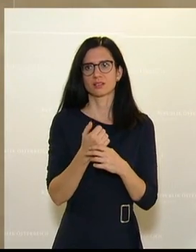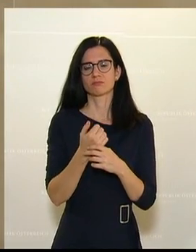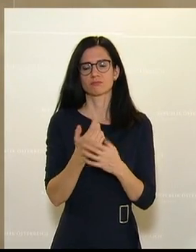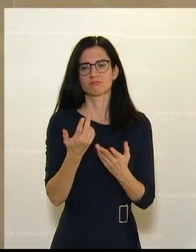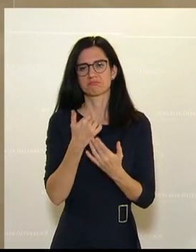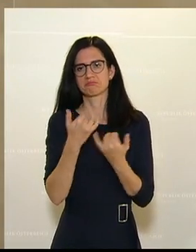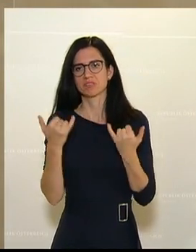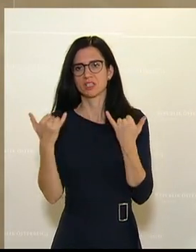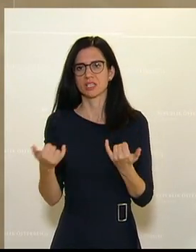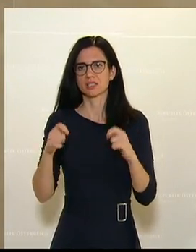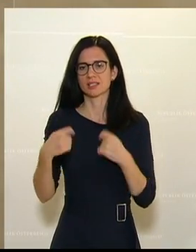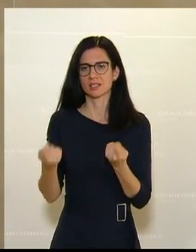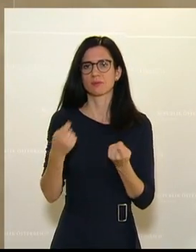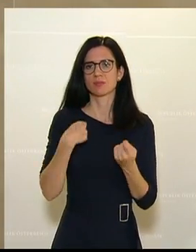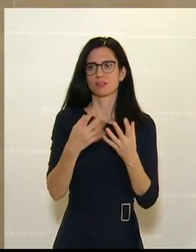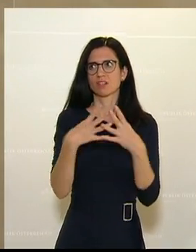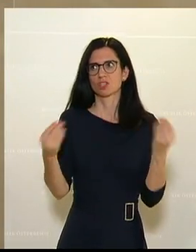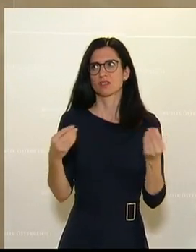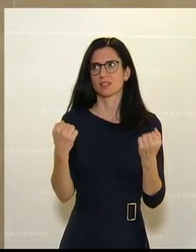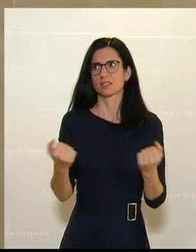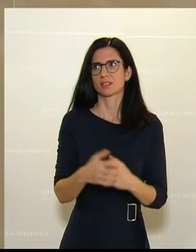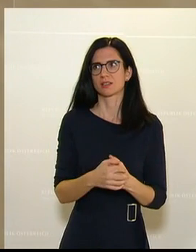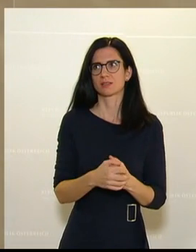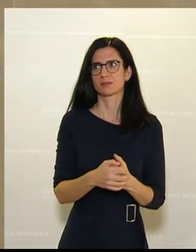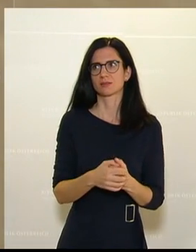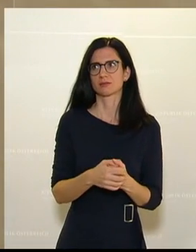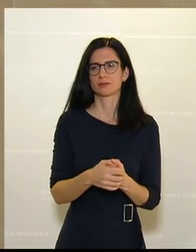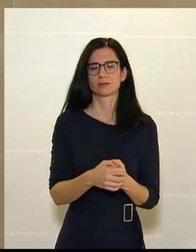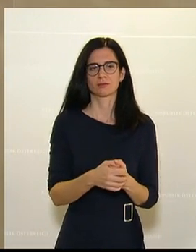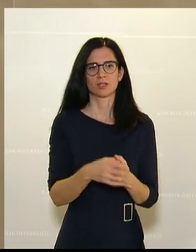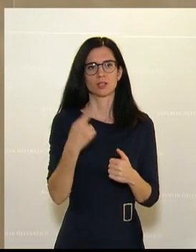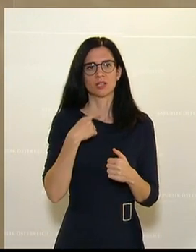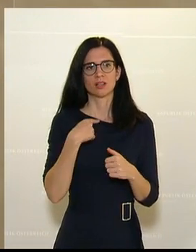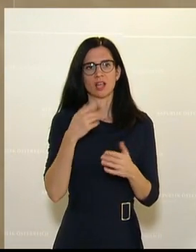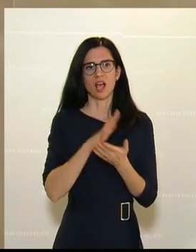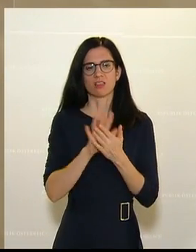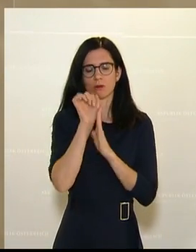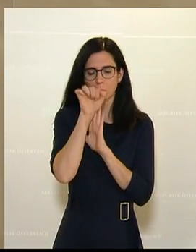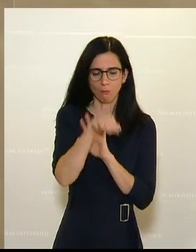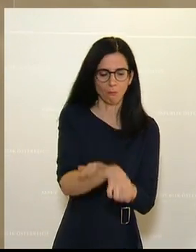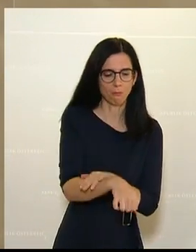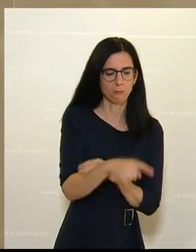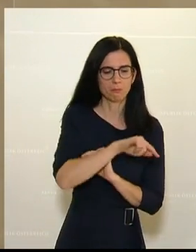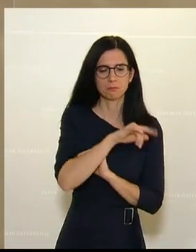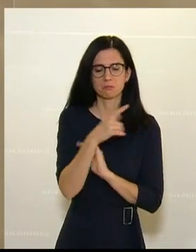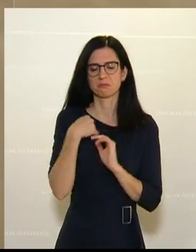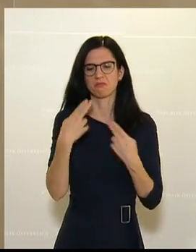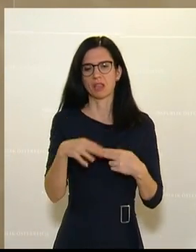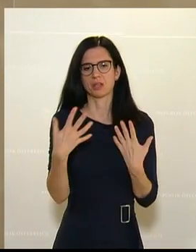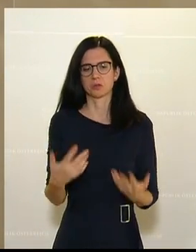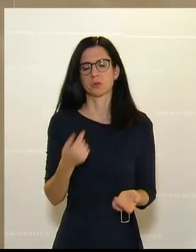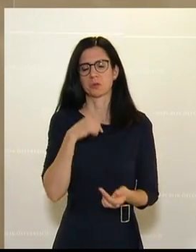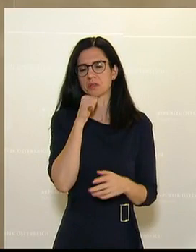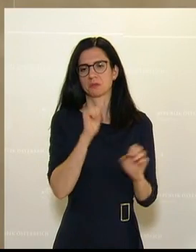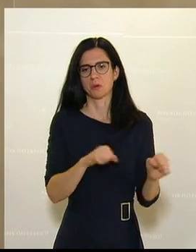sie jetzt stattfindet, nicht mehr geben. Und es hilft nichts zu glauben, Kopf in den Sand und weiter wie bisher, weil es wird nicht möglich